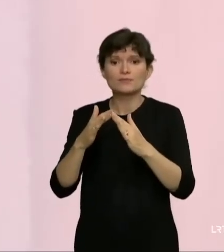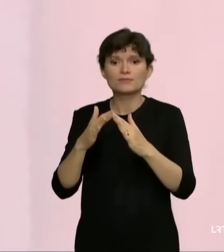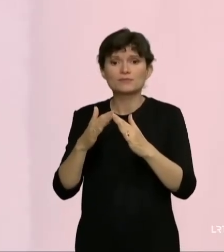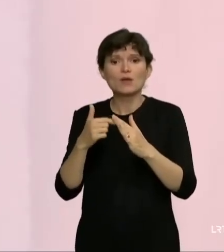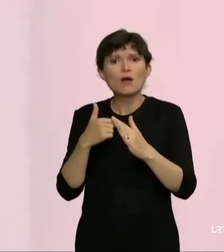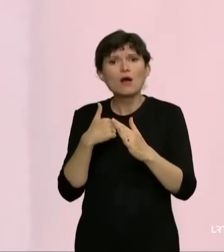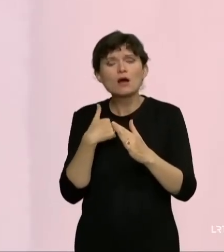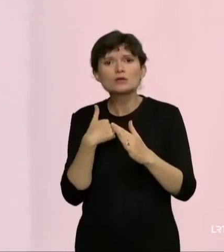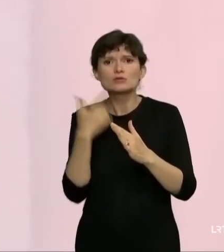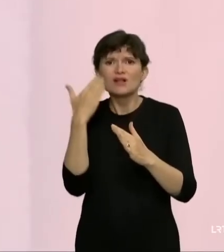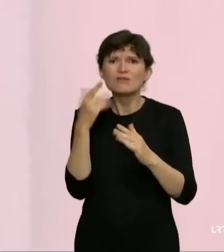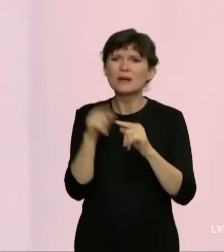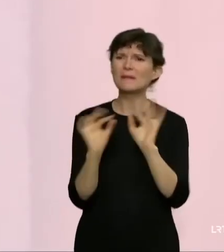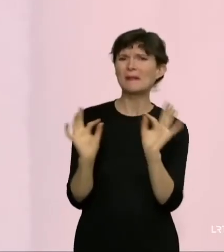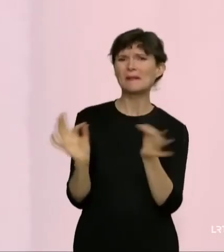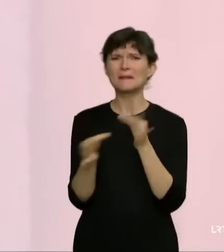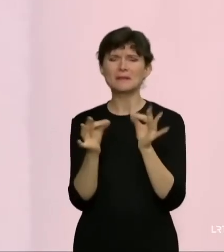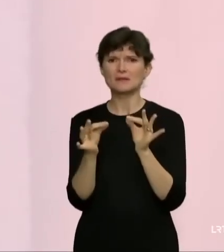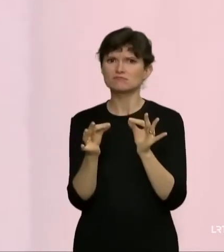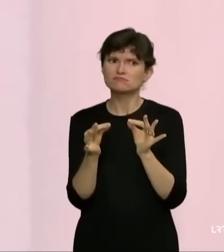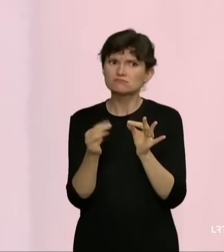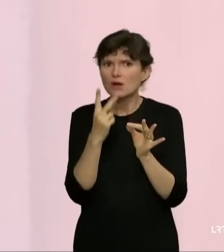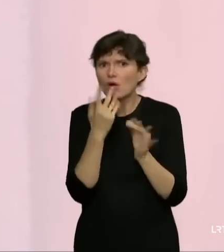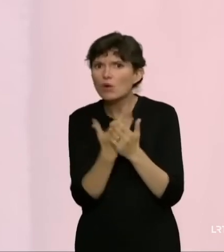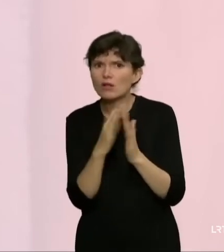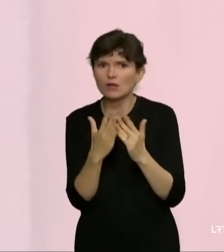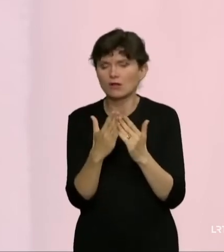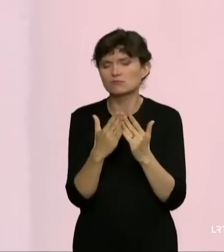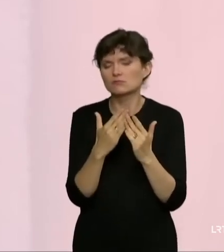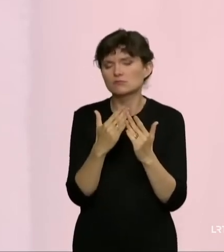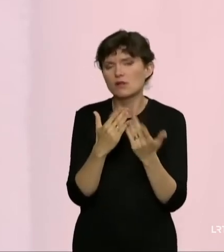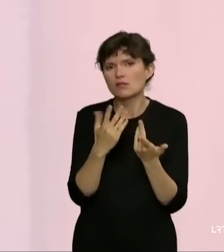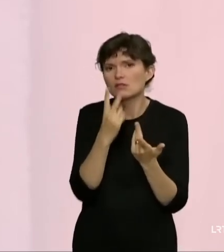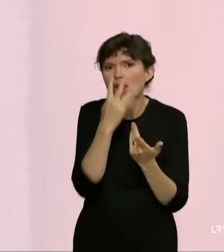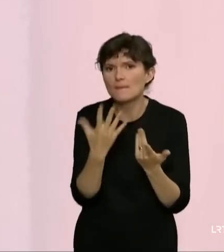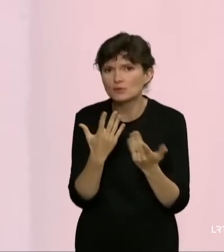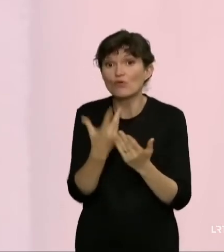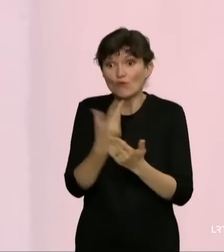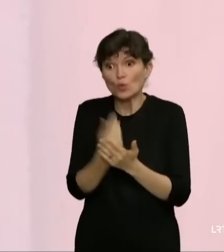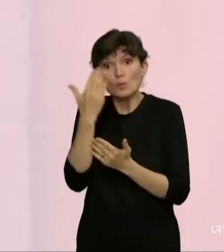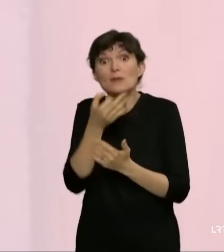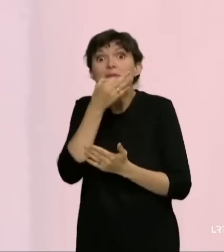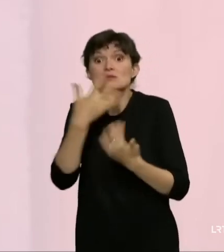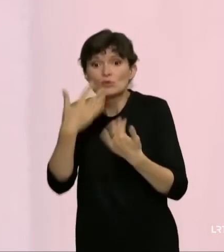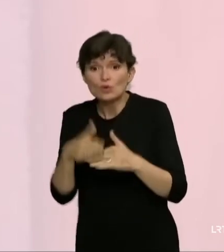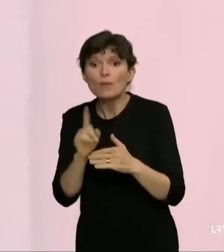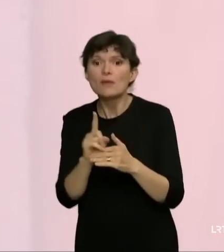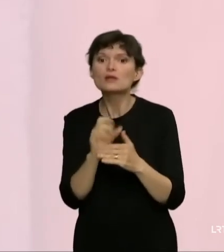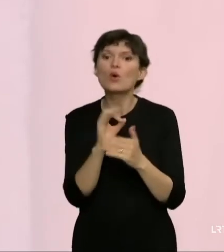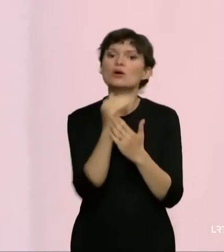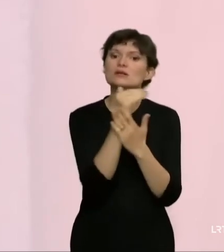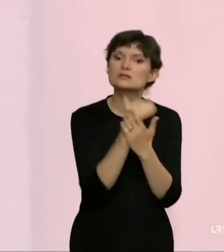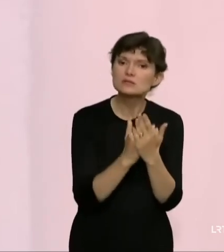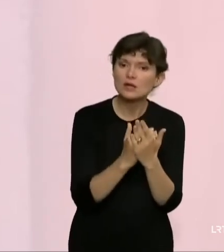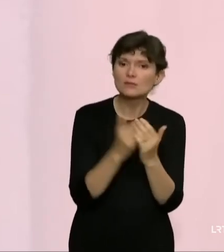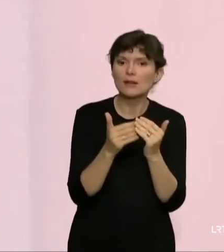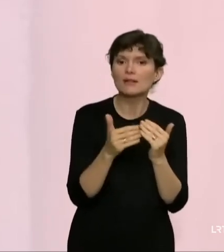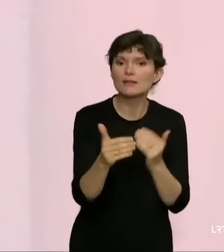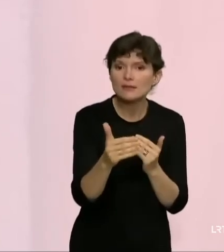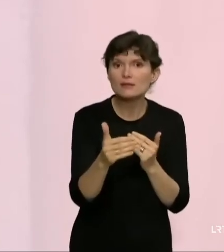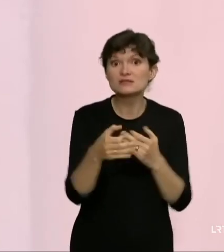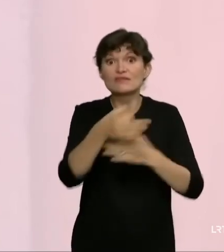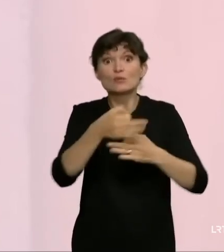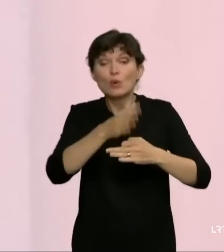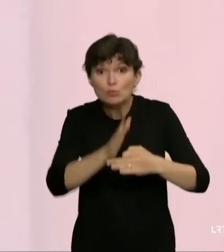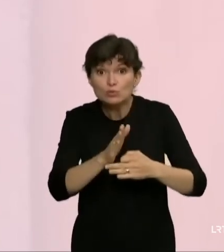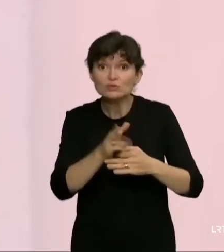poreikio šitaip spekuliuoti, nes tai yra visiškai atskira tema, aš savo naumą ne jums pasakiau, bet manau, kad toks įstatymas artimiausiu metu nei bus